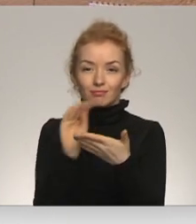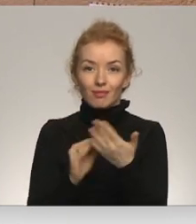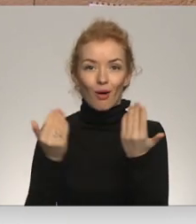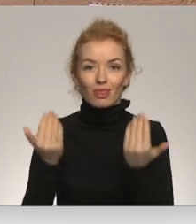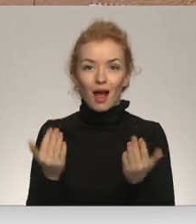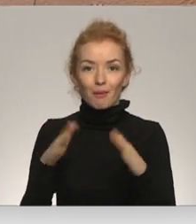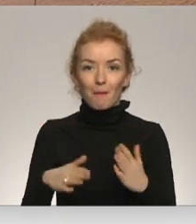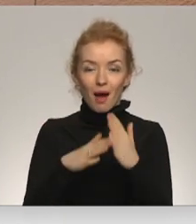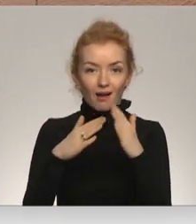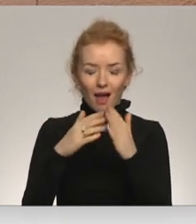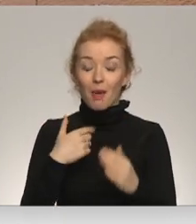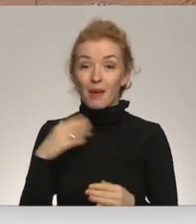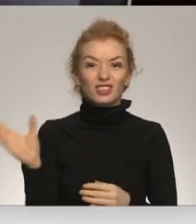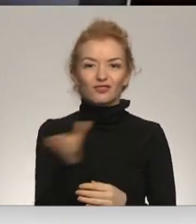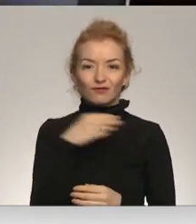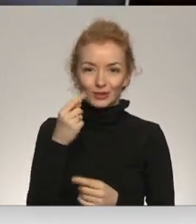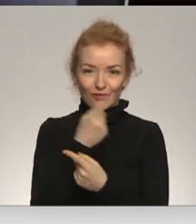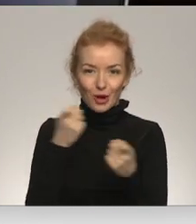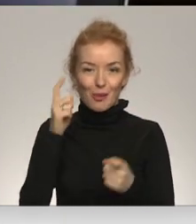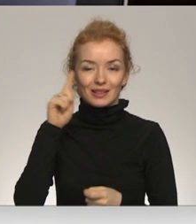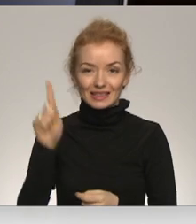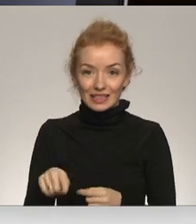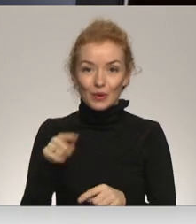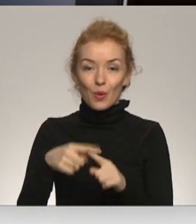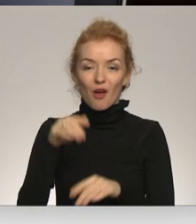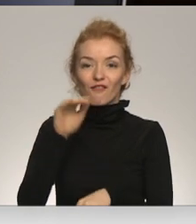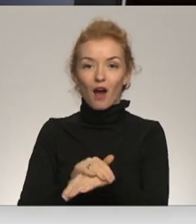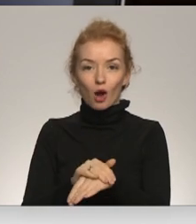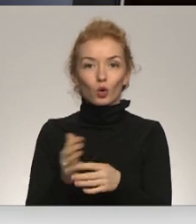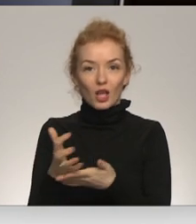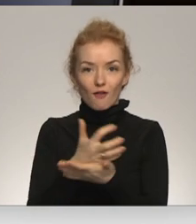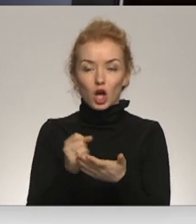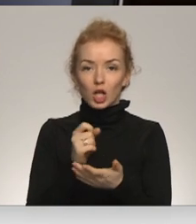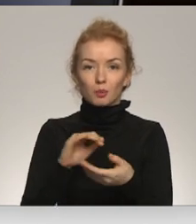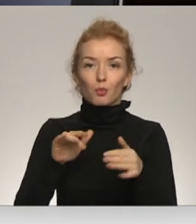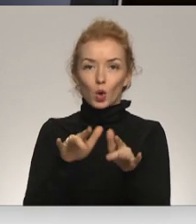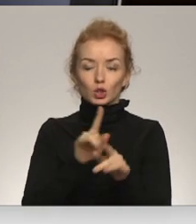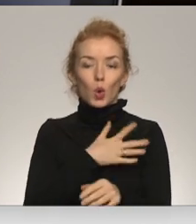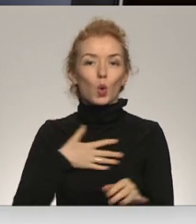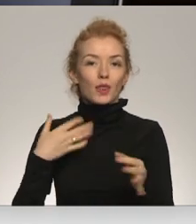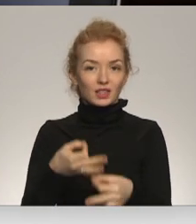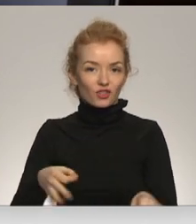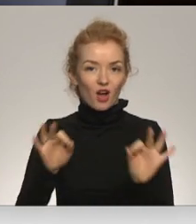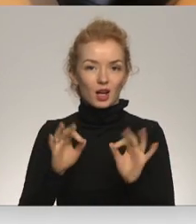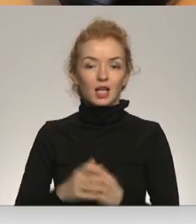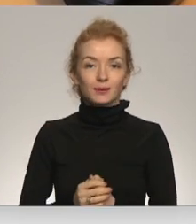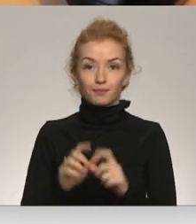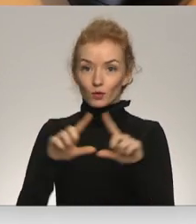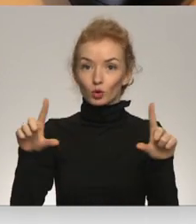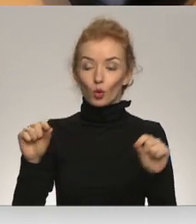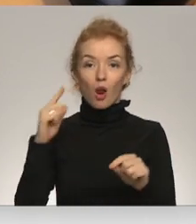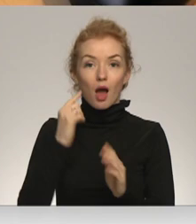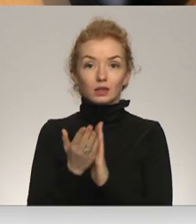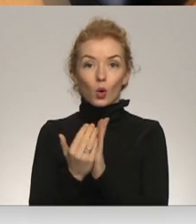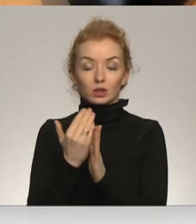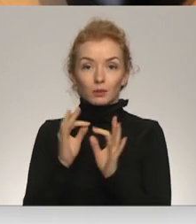šobrīd par barikādēm es jau zinu pilnīgi visu. Tā kā faktu iegūšana ir ļoti svarīgs process, lai to visi izveidotu. Skola atsaucība